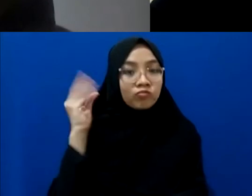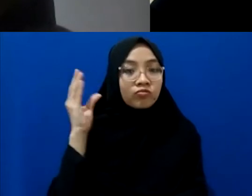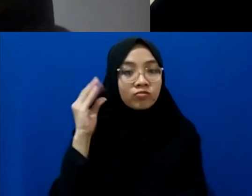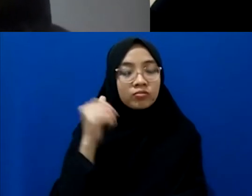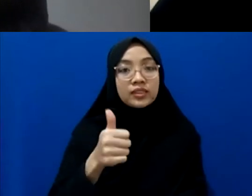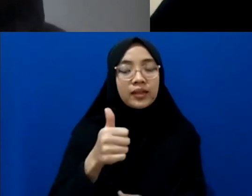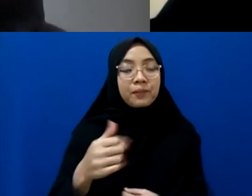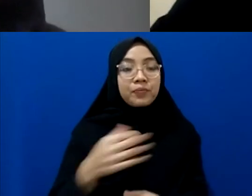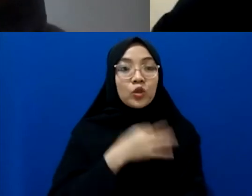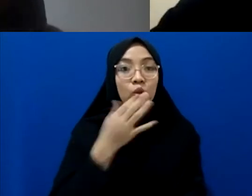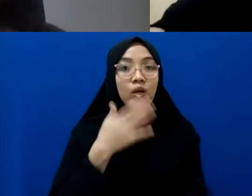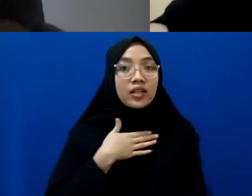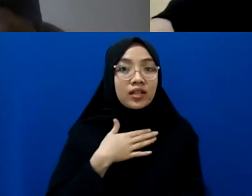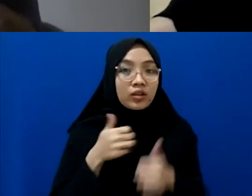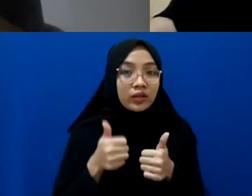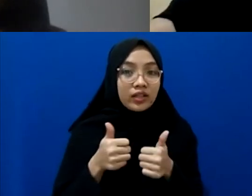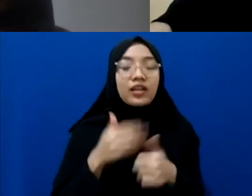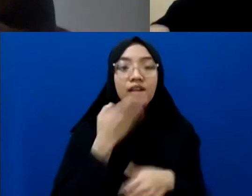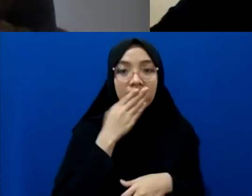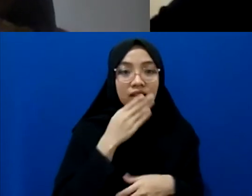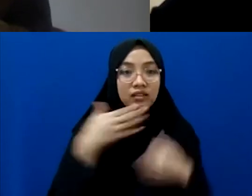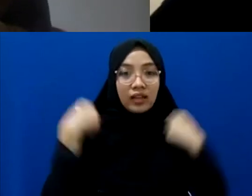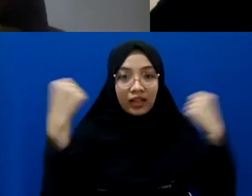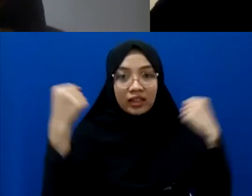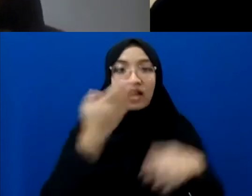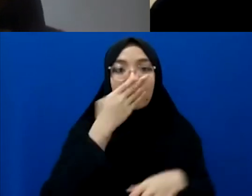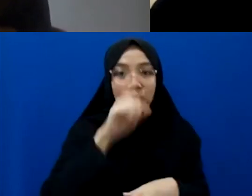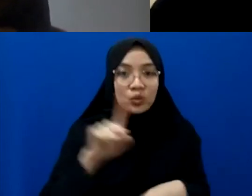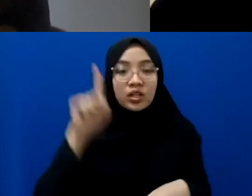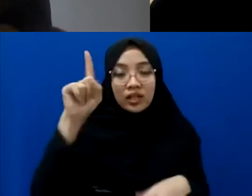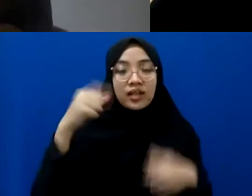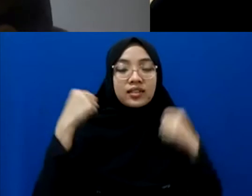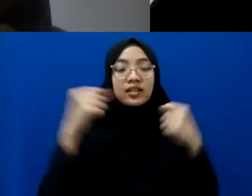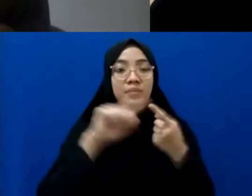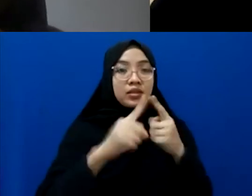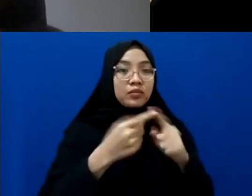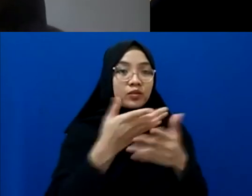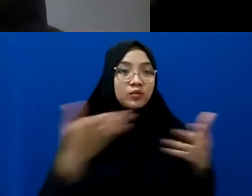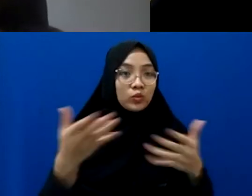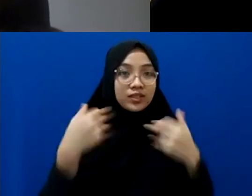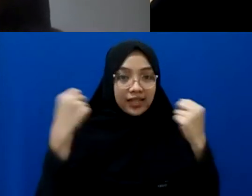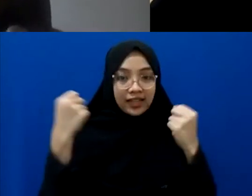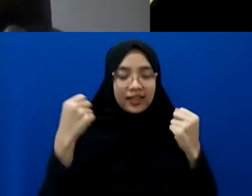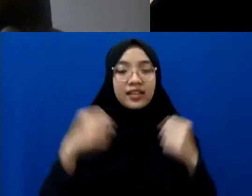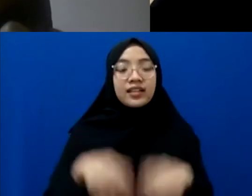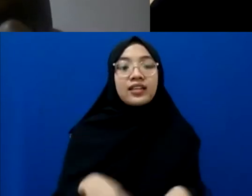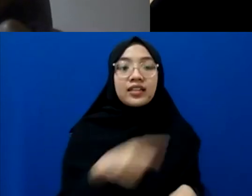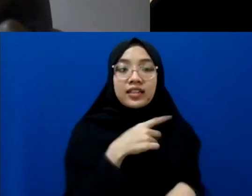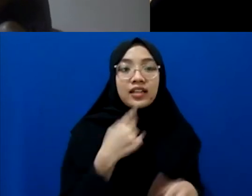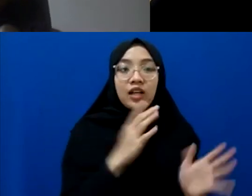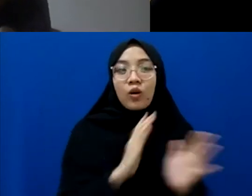Kabar sehat Mbak Pito? Alhamdulillah sehat. Kawan-kawan sehat ya Mas Ajiwan. Alhamdulillah. Karena ngobrol,